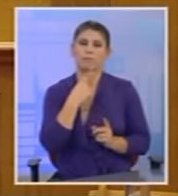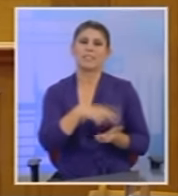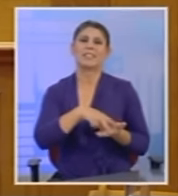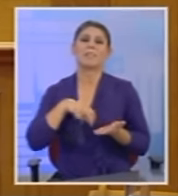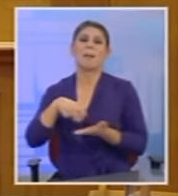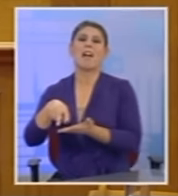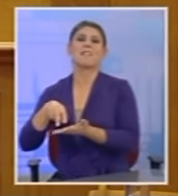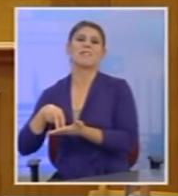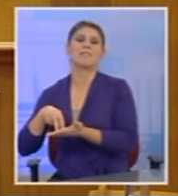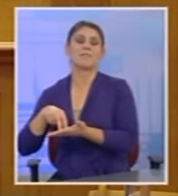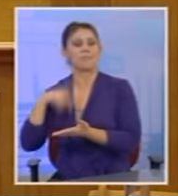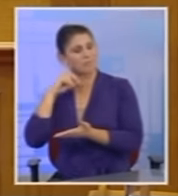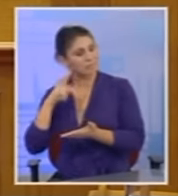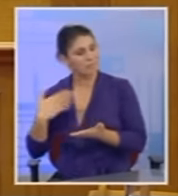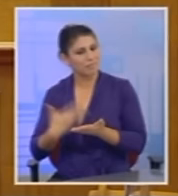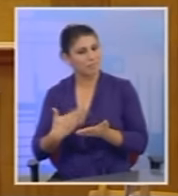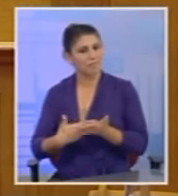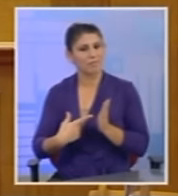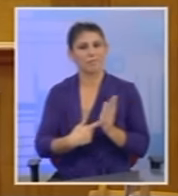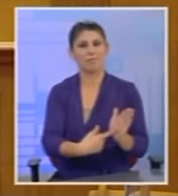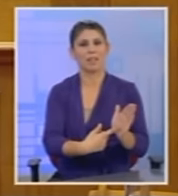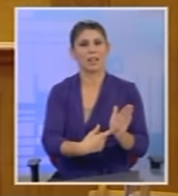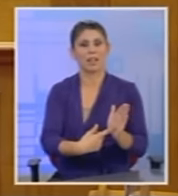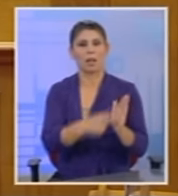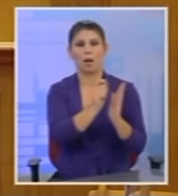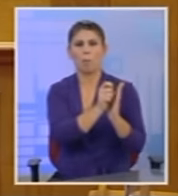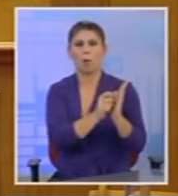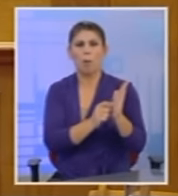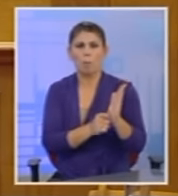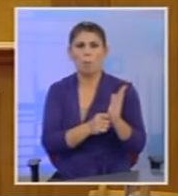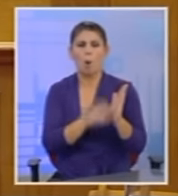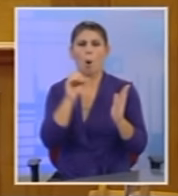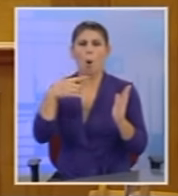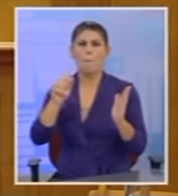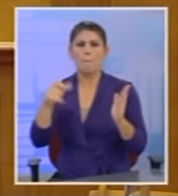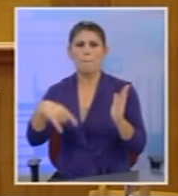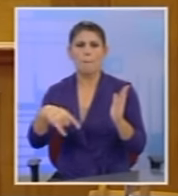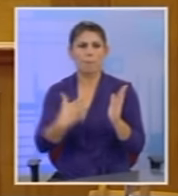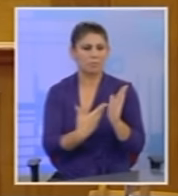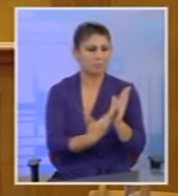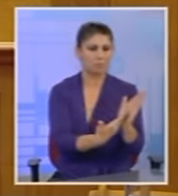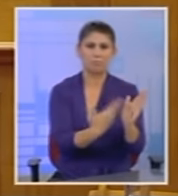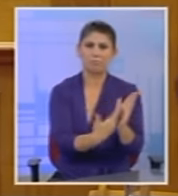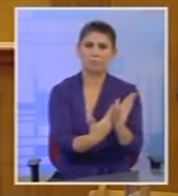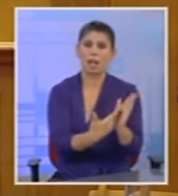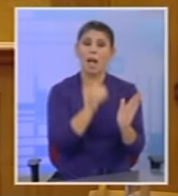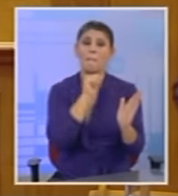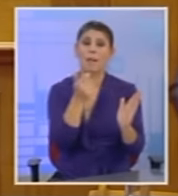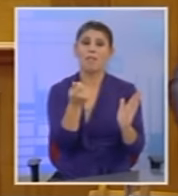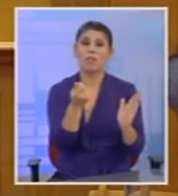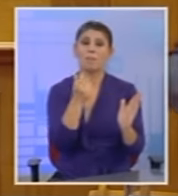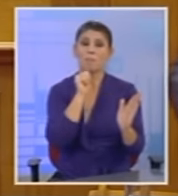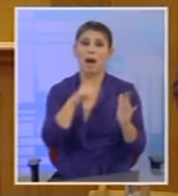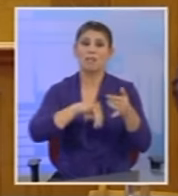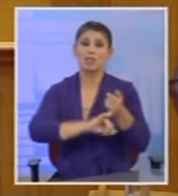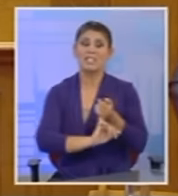Όλοι γνωρίζουν, σας έχουν φέρει τα στοιχεία οι πράκτορες των πρακτοριών Προπό, ΟΠΑΠ οι οποίοι σας έχουν πει ότι το μαύρο χρήμα, το μαύρο στίχημα